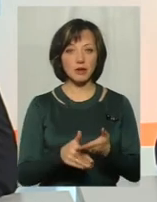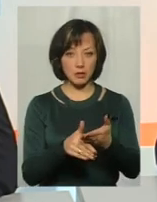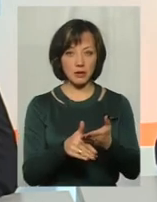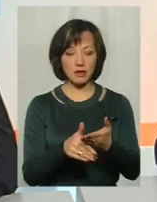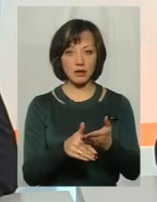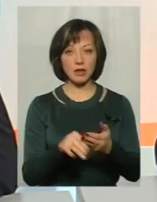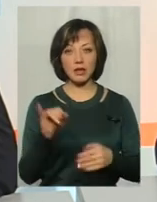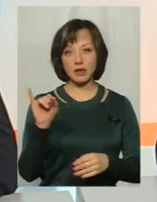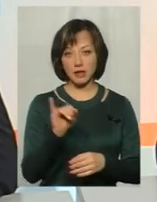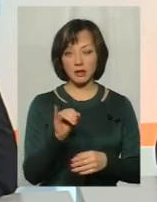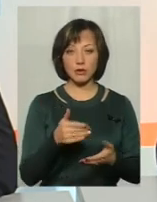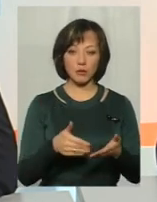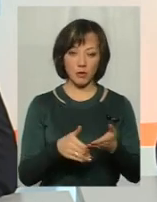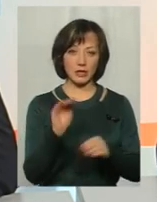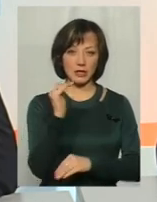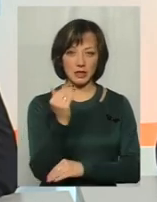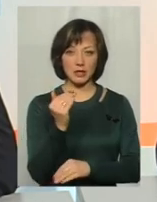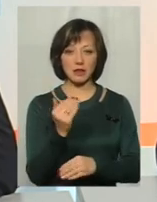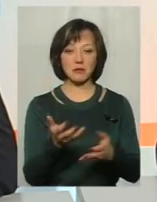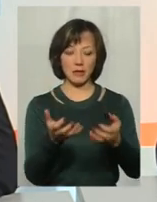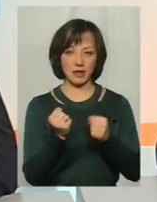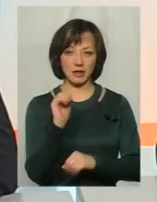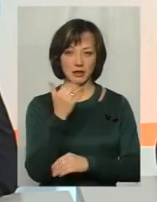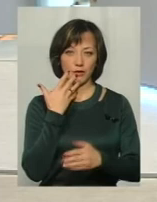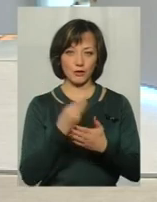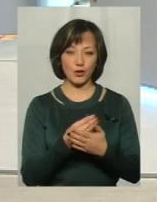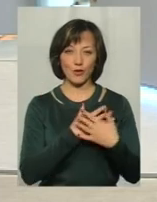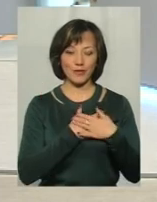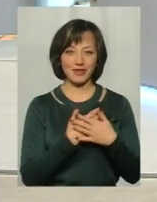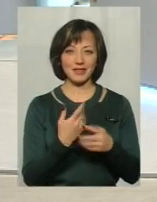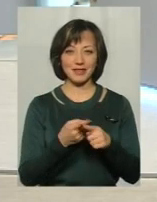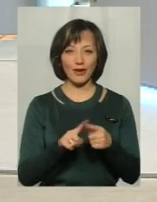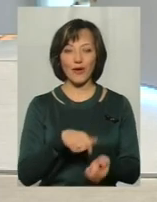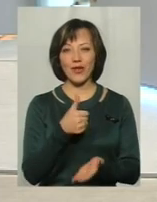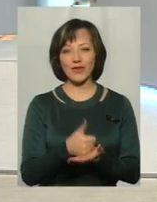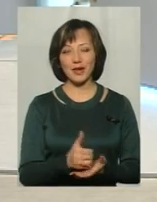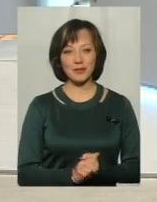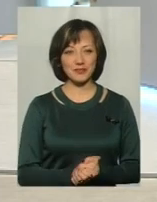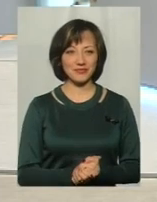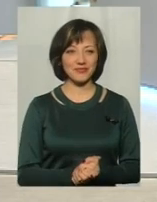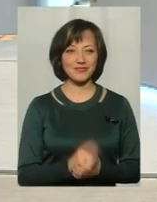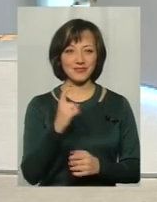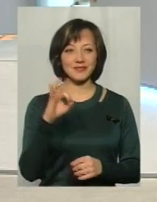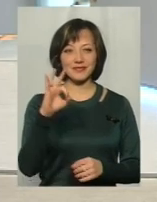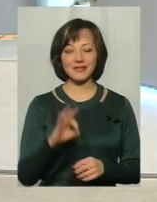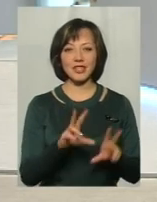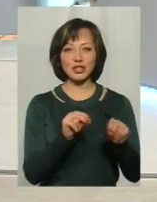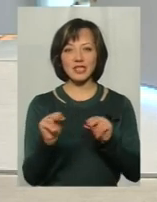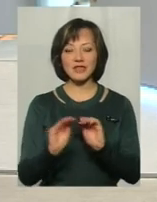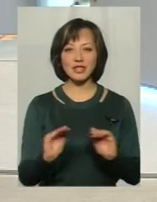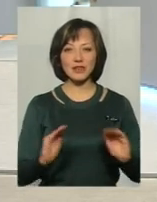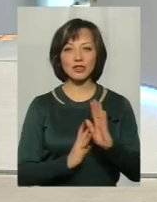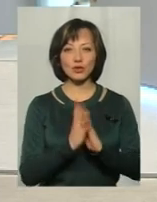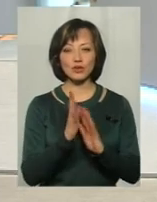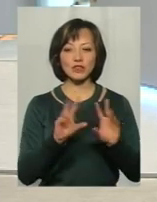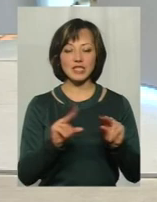і допомогти дитині, і прийняти її. І любити її. Це саме головне. Щасливі діти ростуть